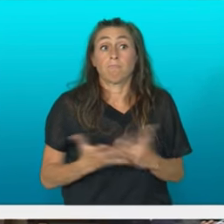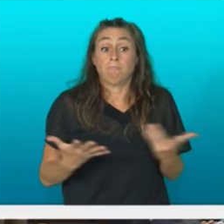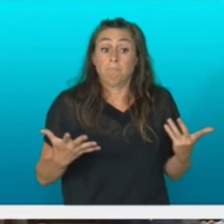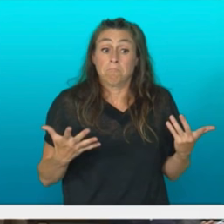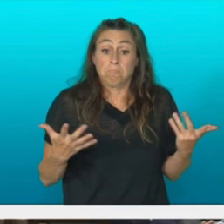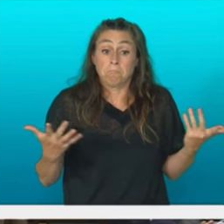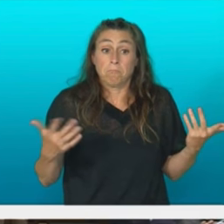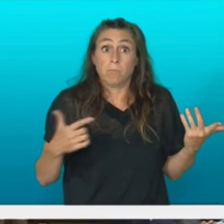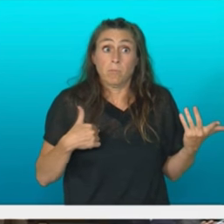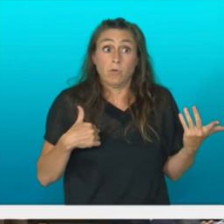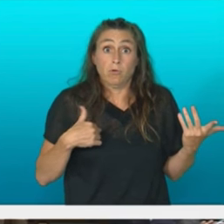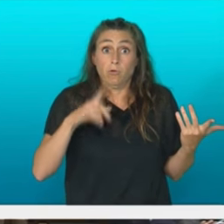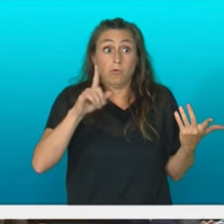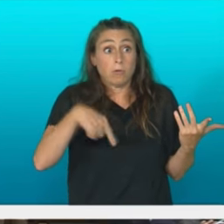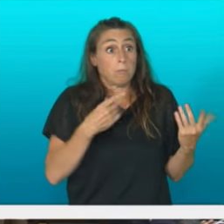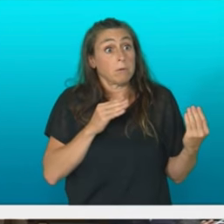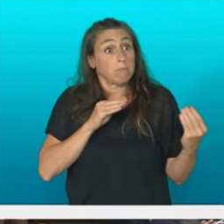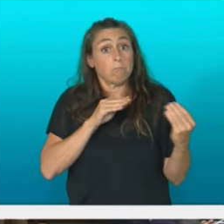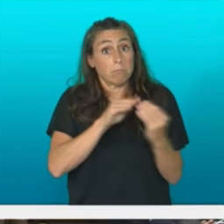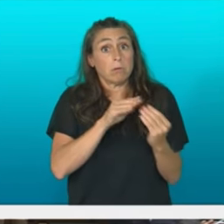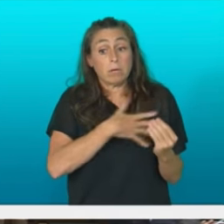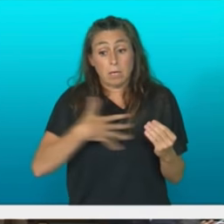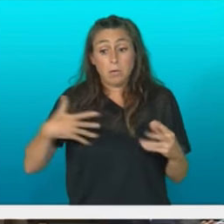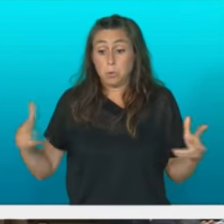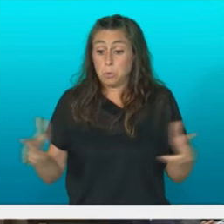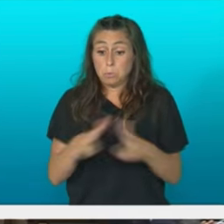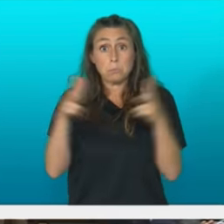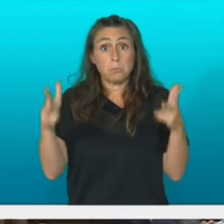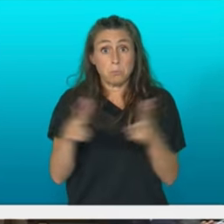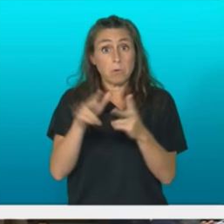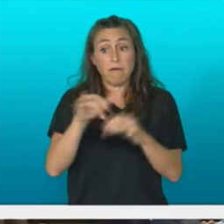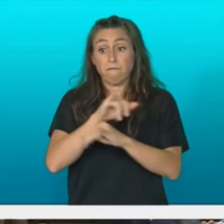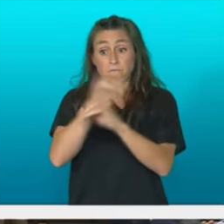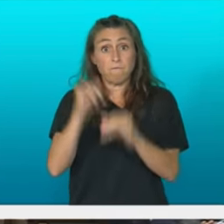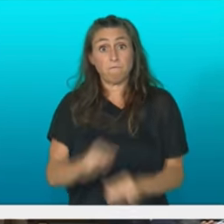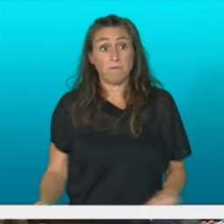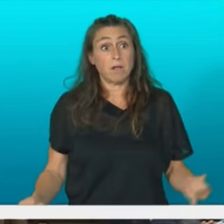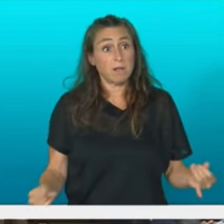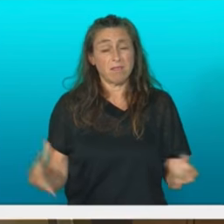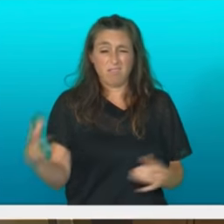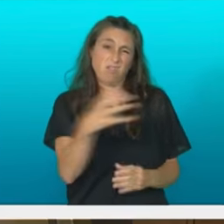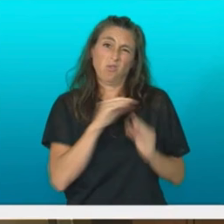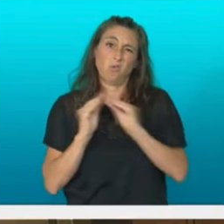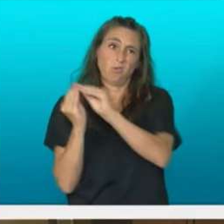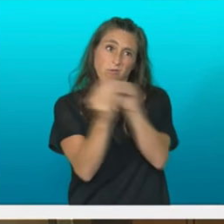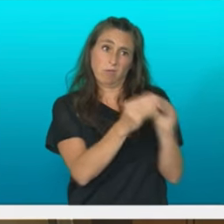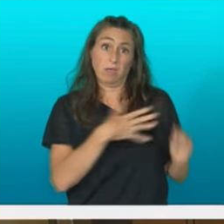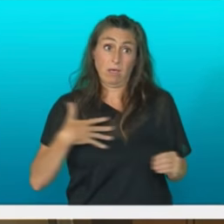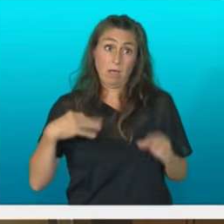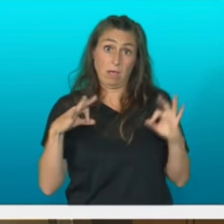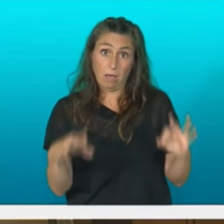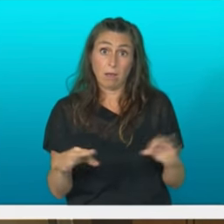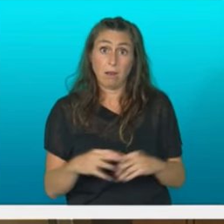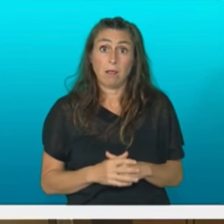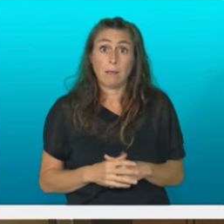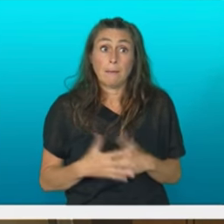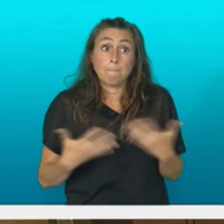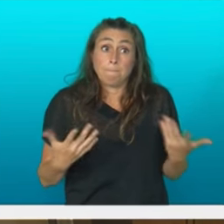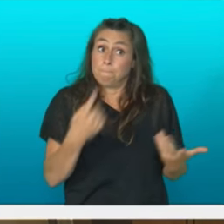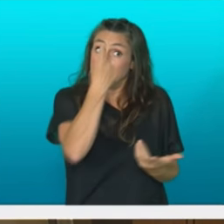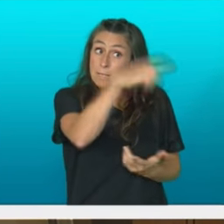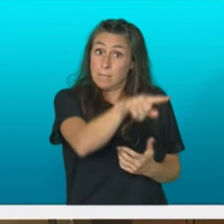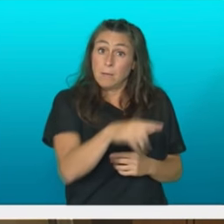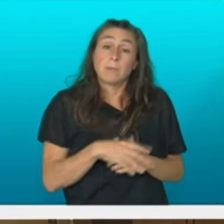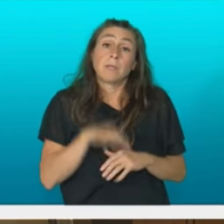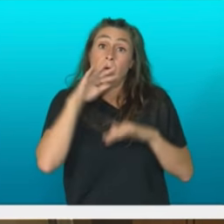jendarte dizarte zoriontsu bat nahi dut hori da guztiok nahi duguna baina badakizu egungo gazten